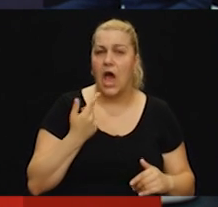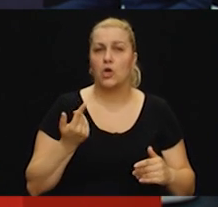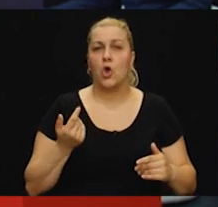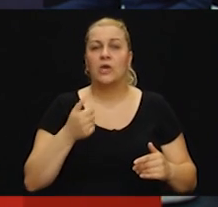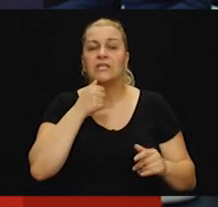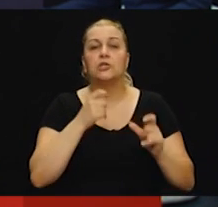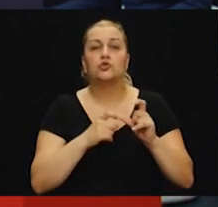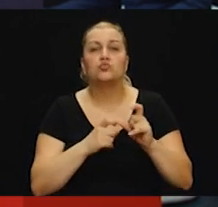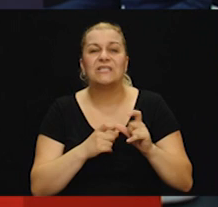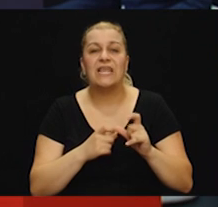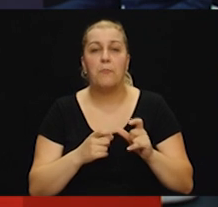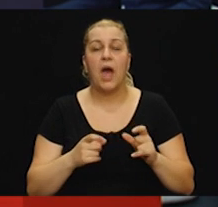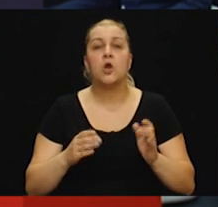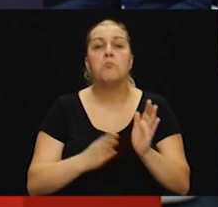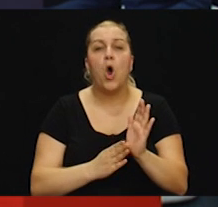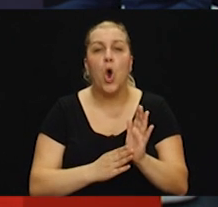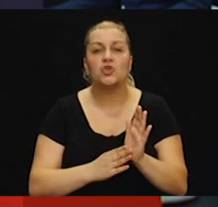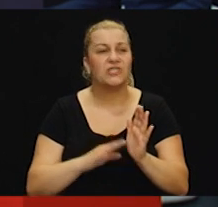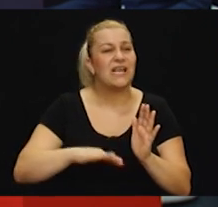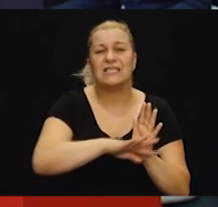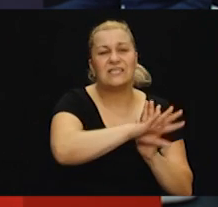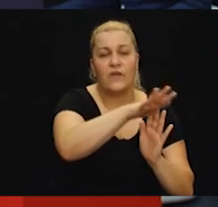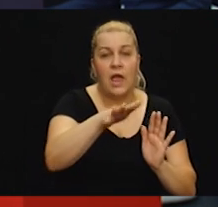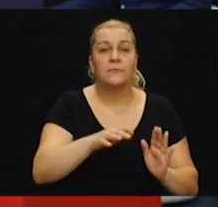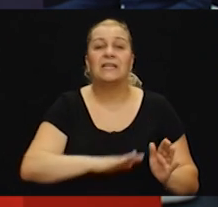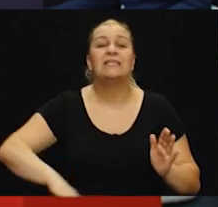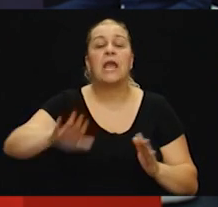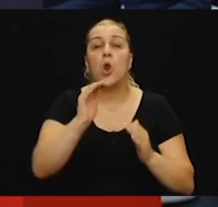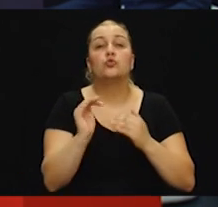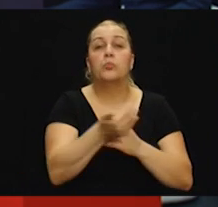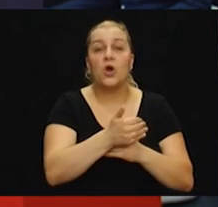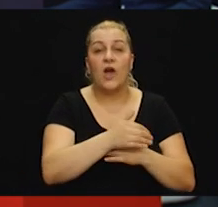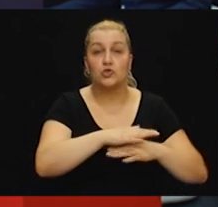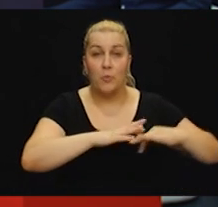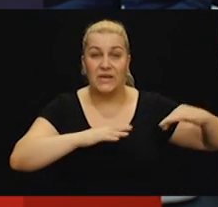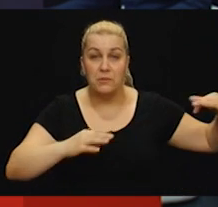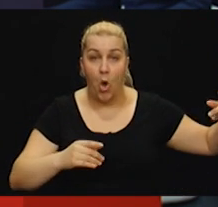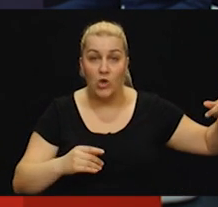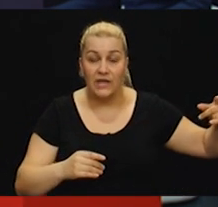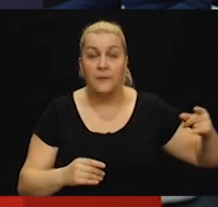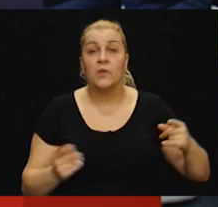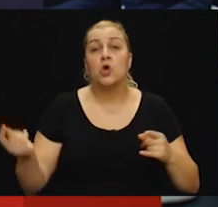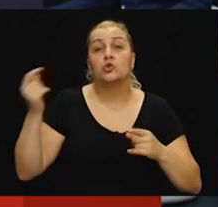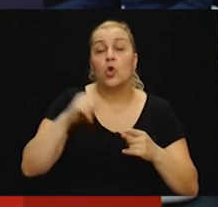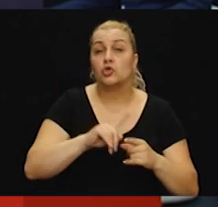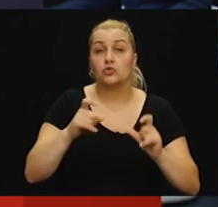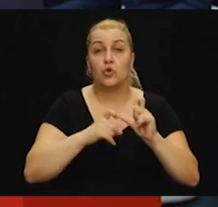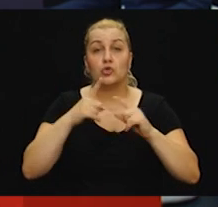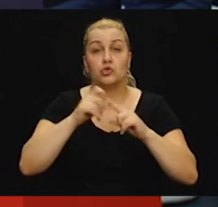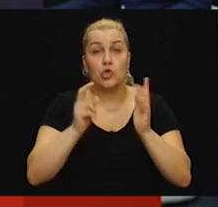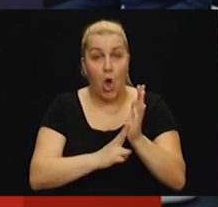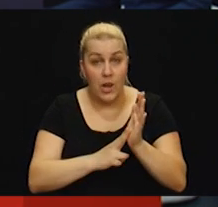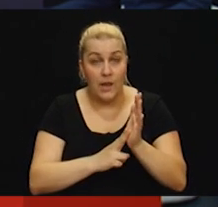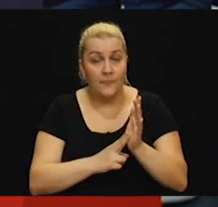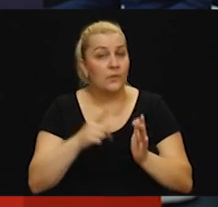Sustjepan, Mokošica Cila, cilo Dubrovačko primorje. Došli su do Stona